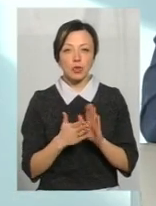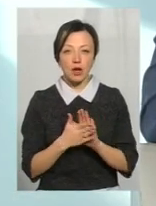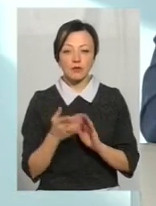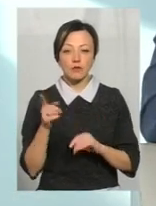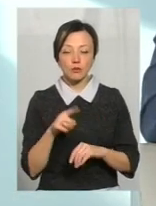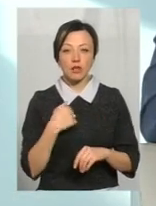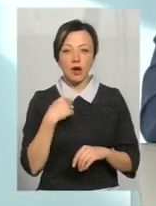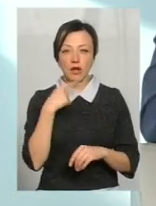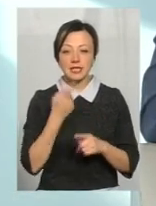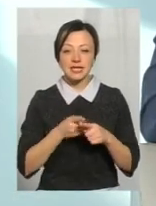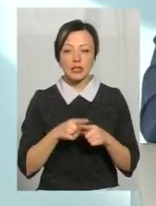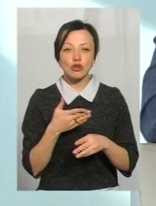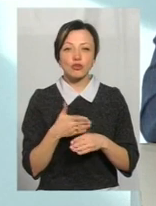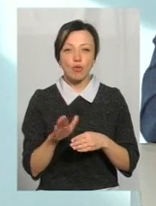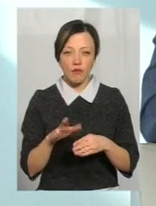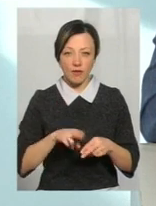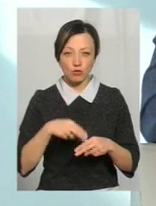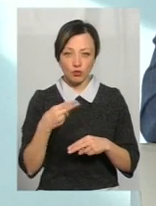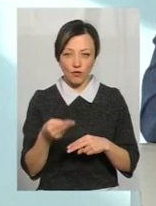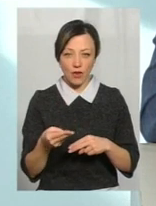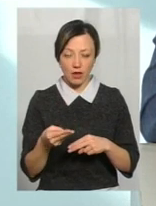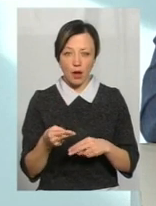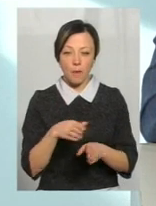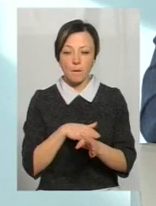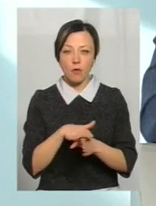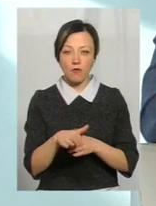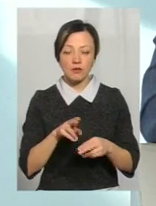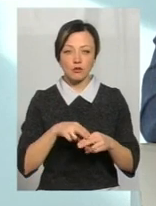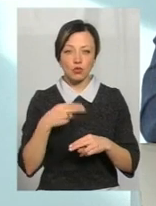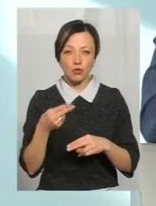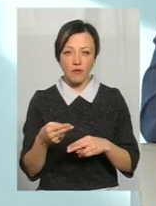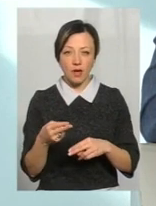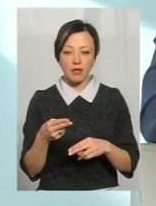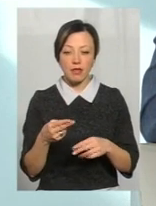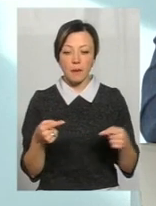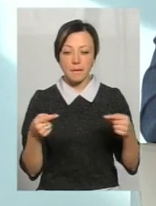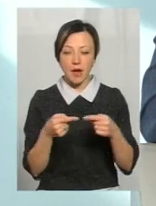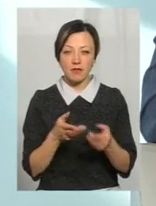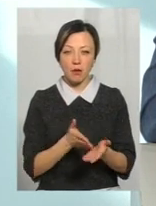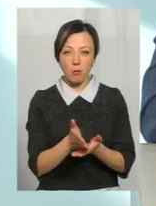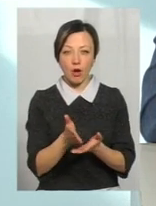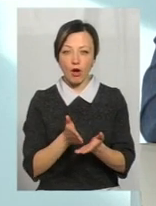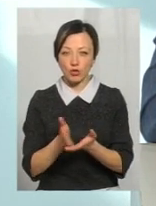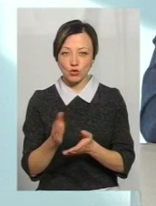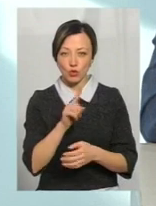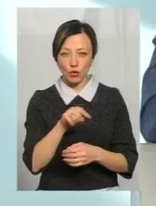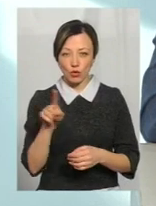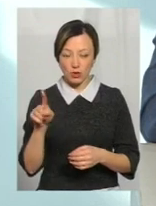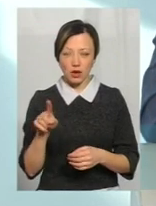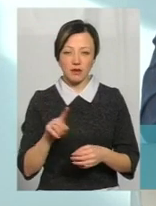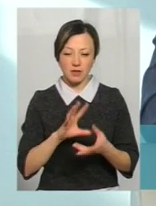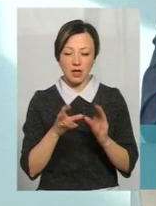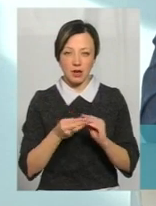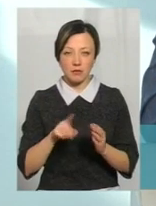часткове відшкодування йде. Повне відшкодування на певних маршрутах, взагалі на маршрутах